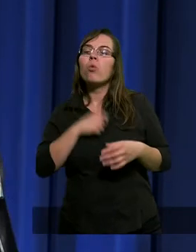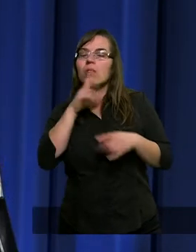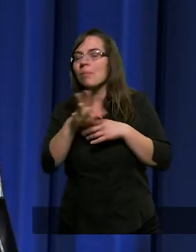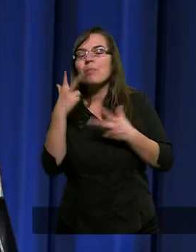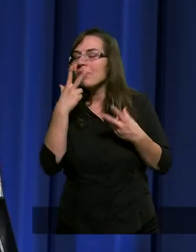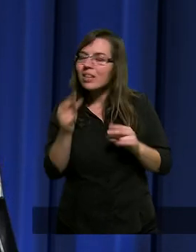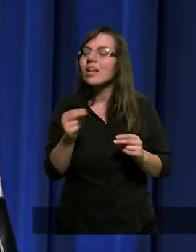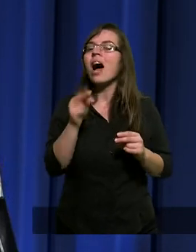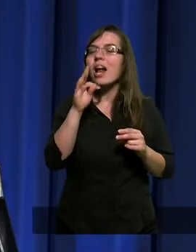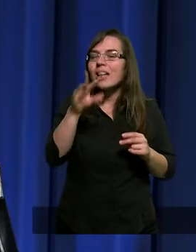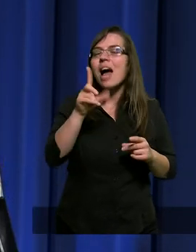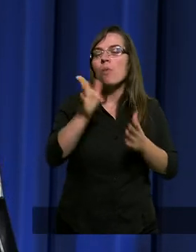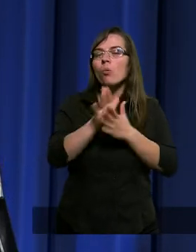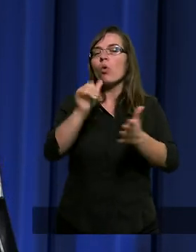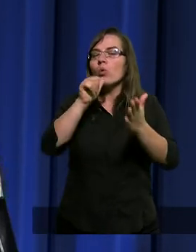więcej.